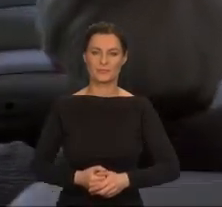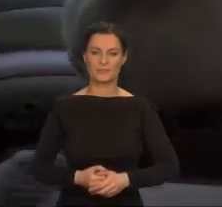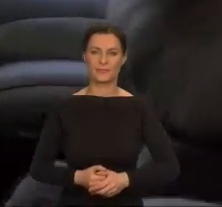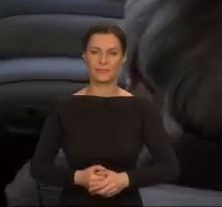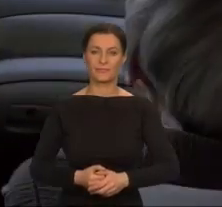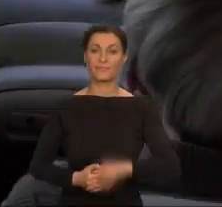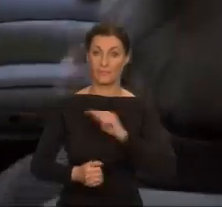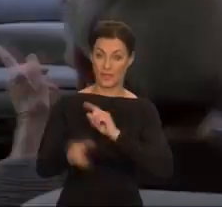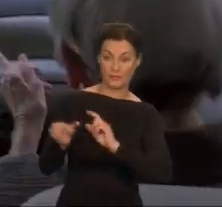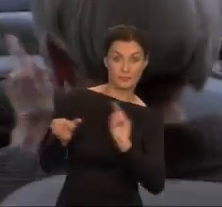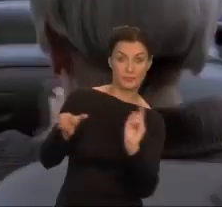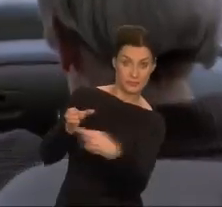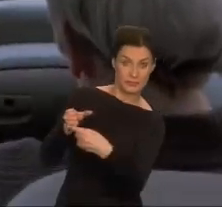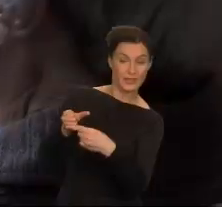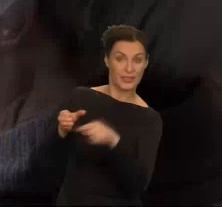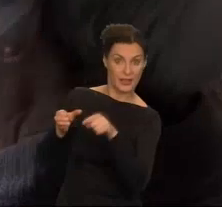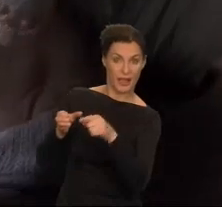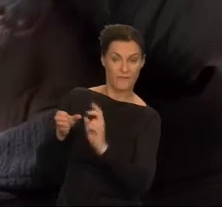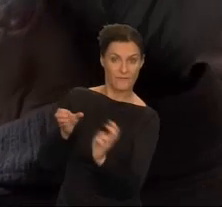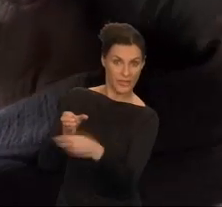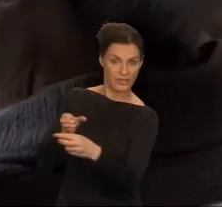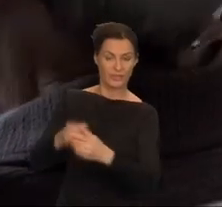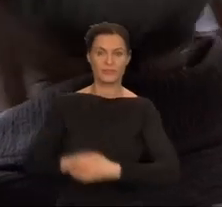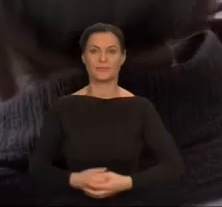Wejdziesz od zaplecza. Tak.